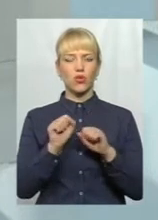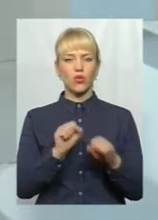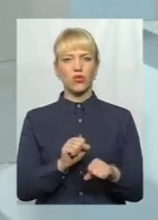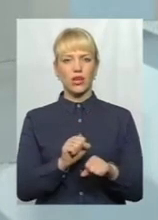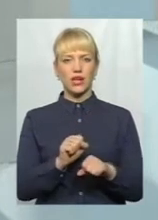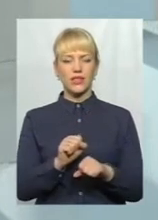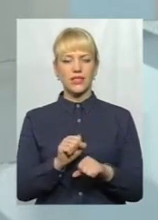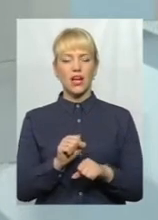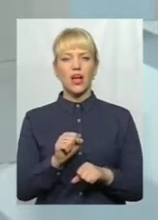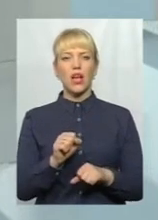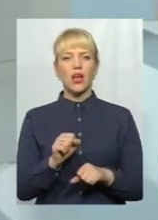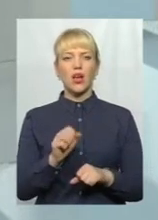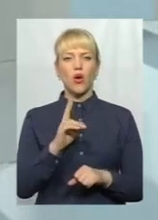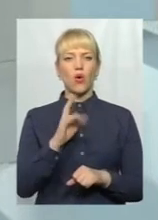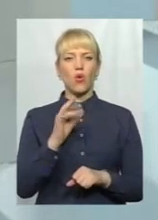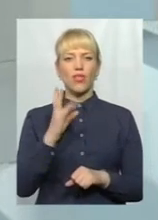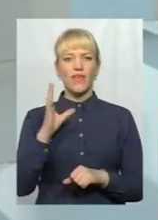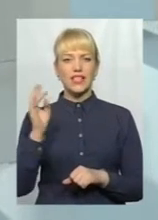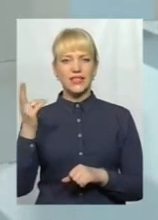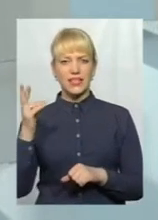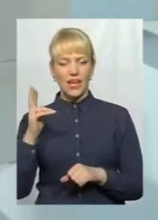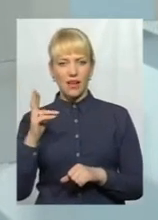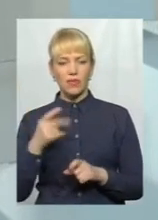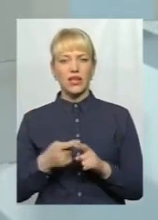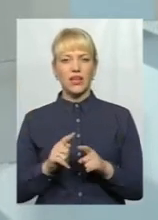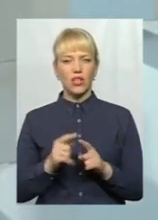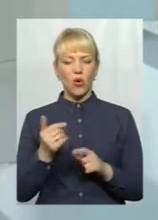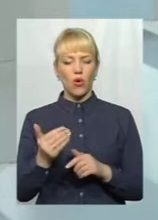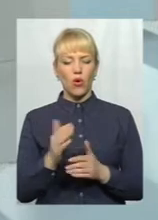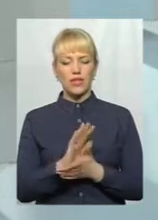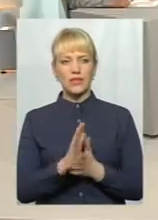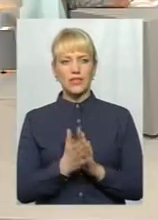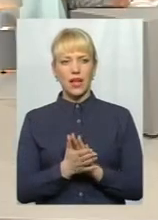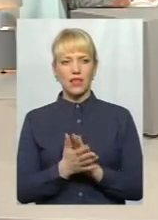і теж його стан погіршується.